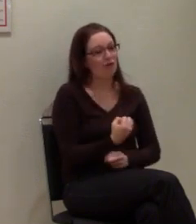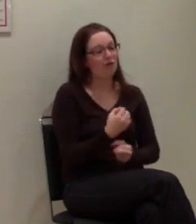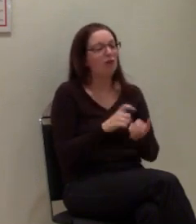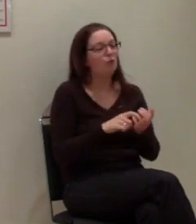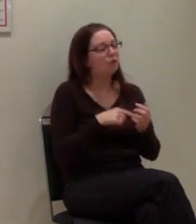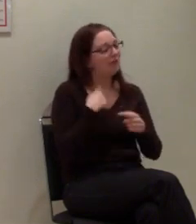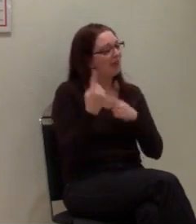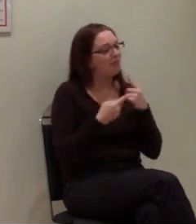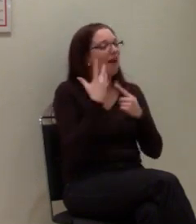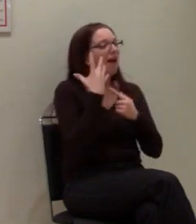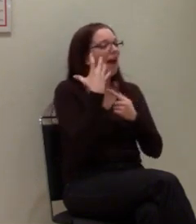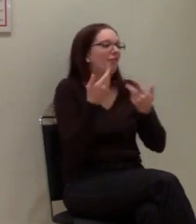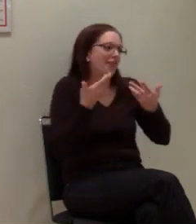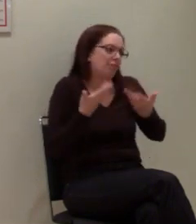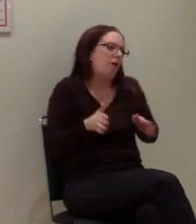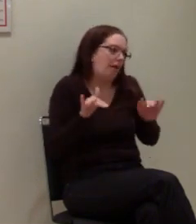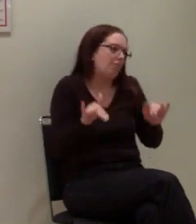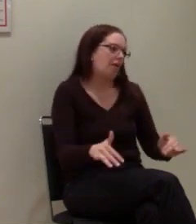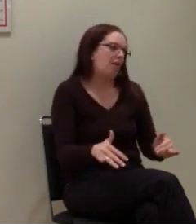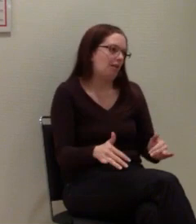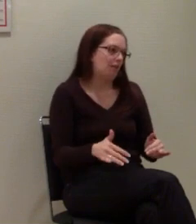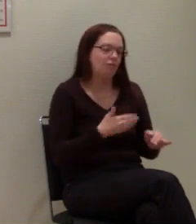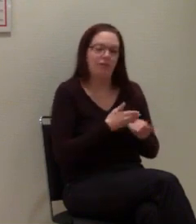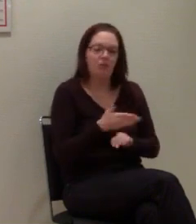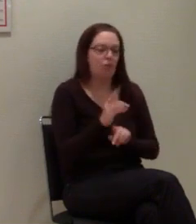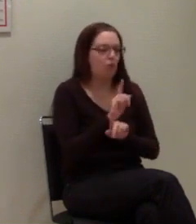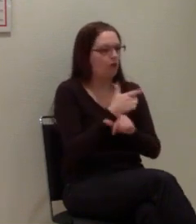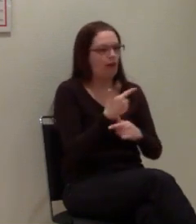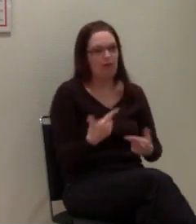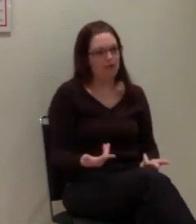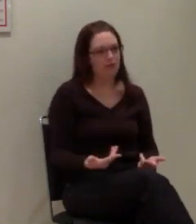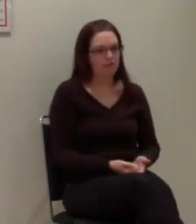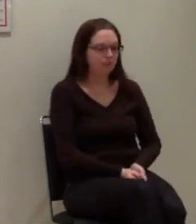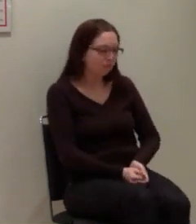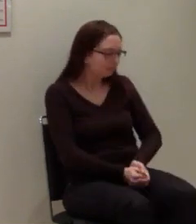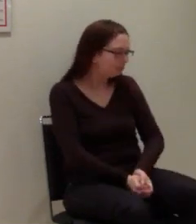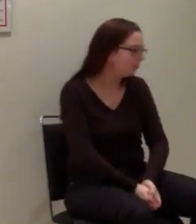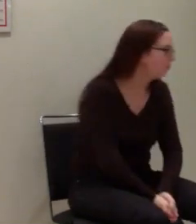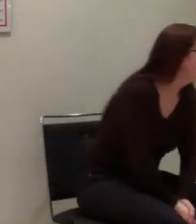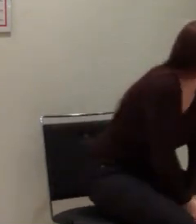immer empfangsbereit sind und es nicht zu Verzögerungen bei der Auslieferung kommt.